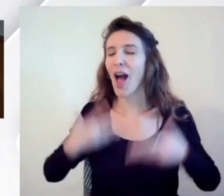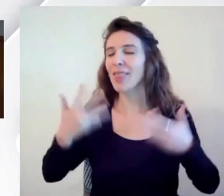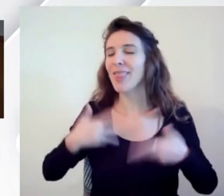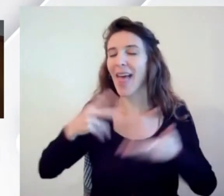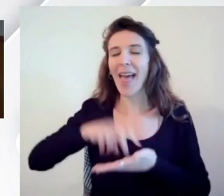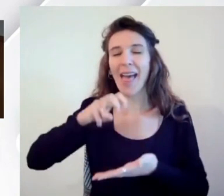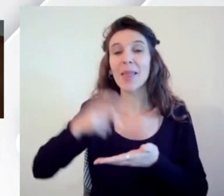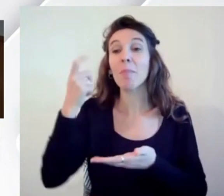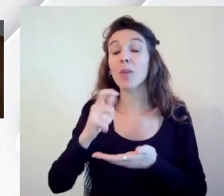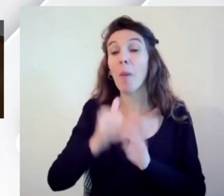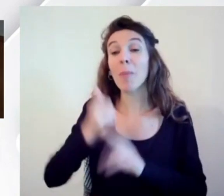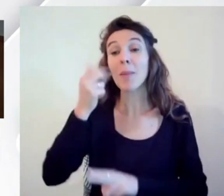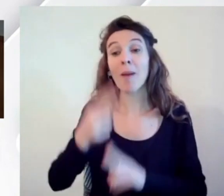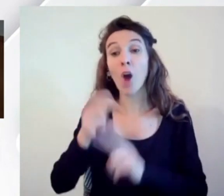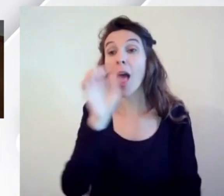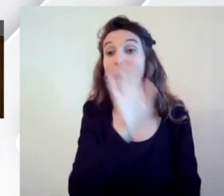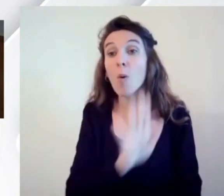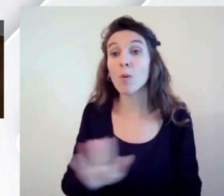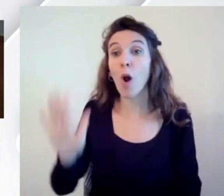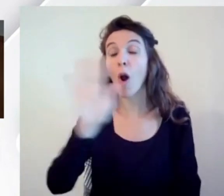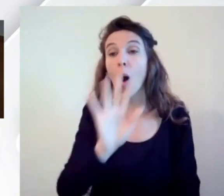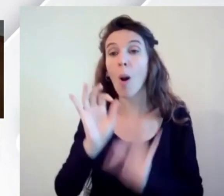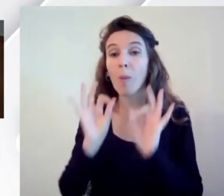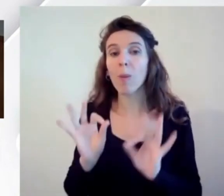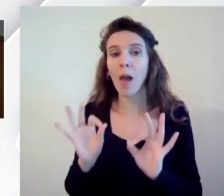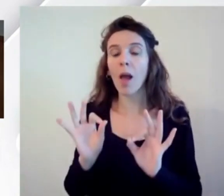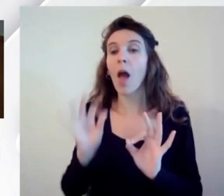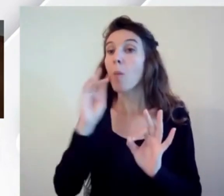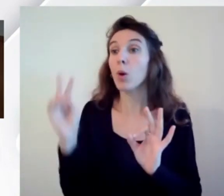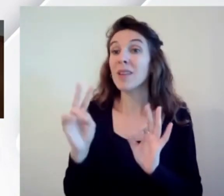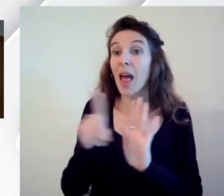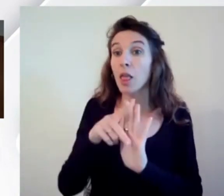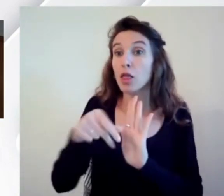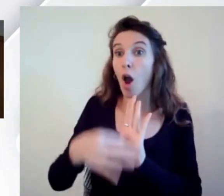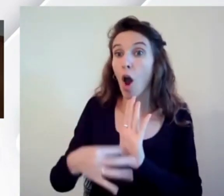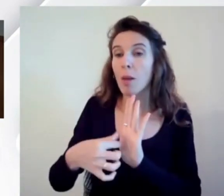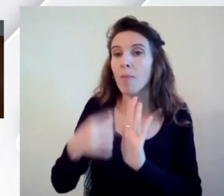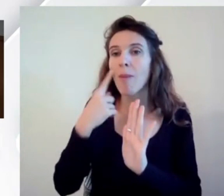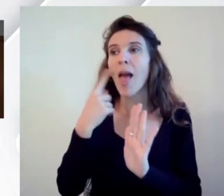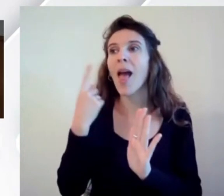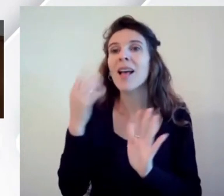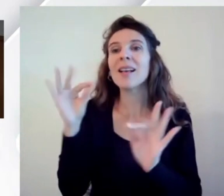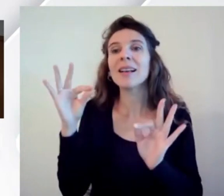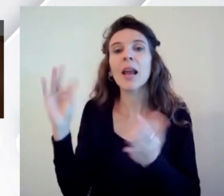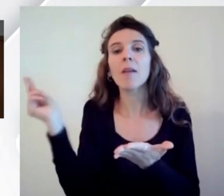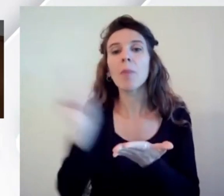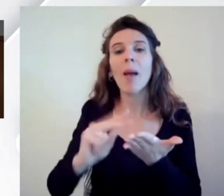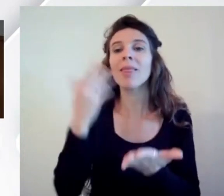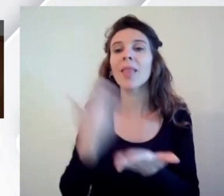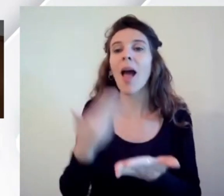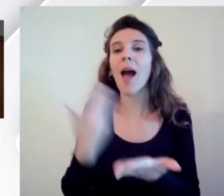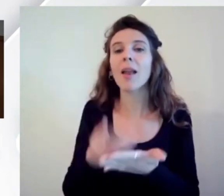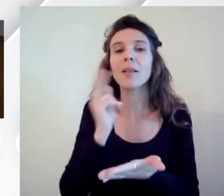in Europa si metteva nero se bianco dal punto di vista delle norme che c'erano i professionisti del web